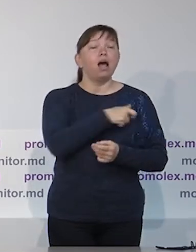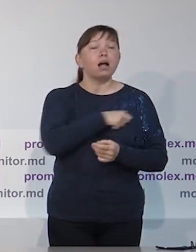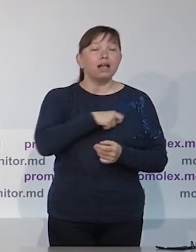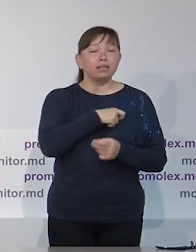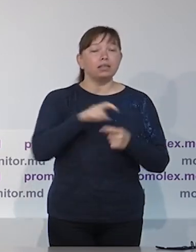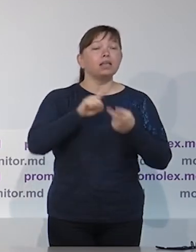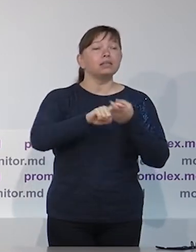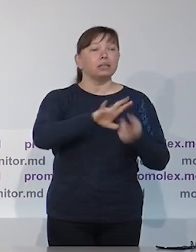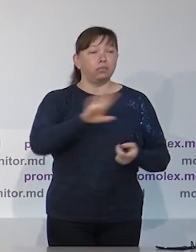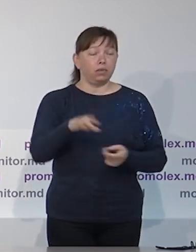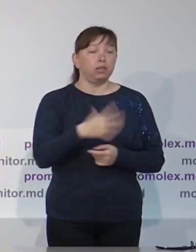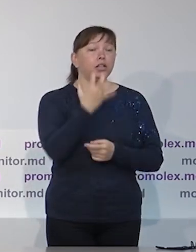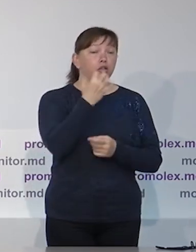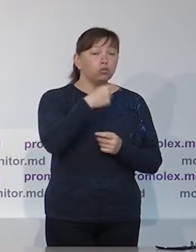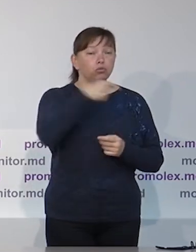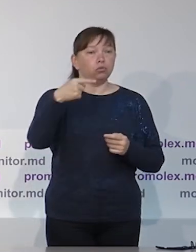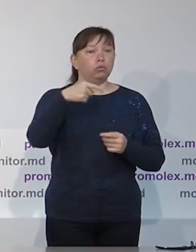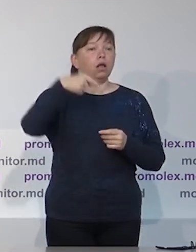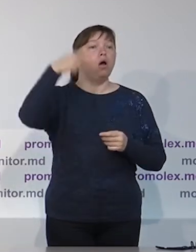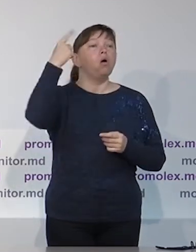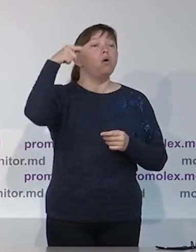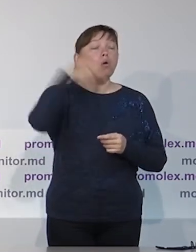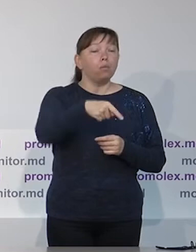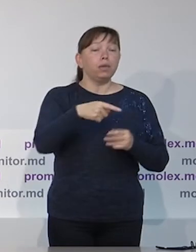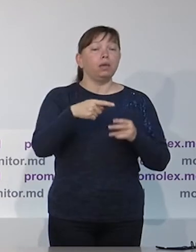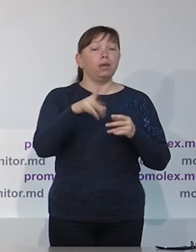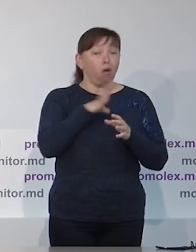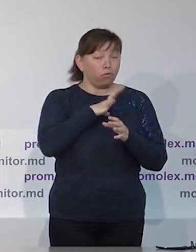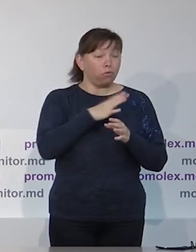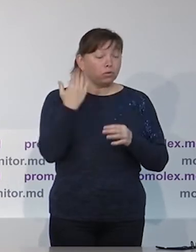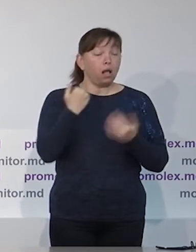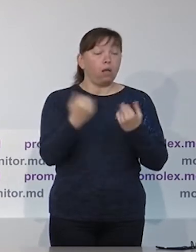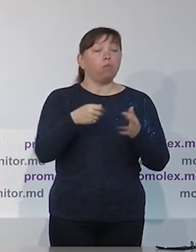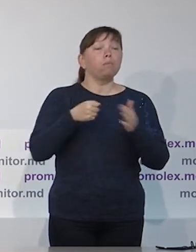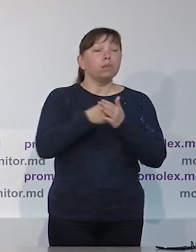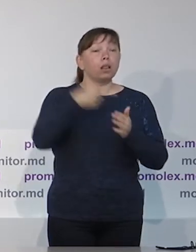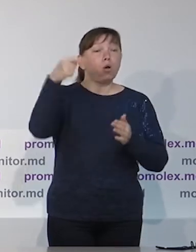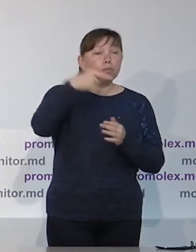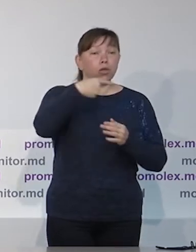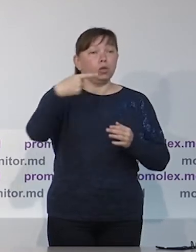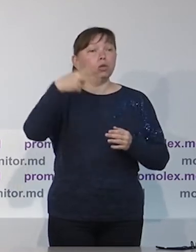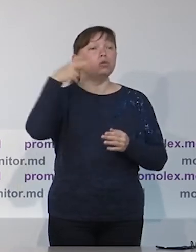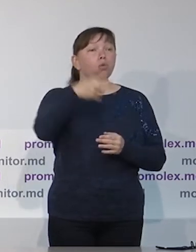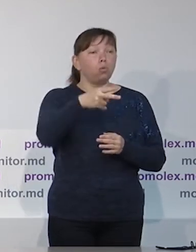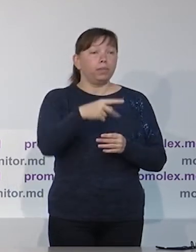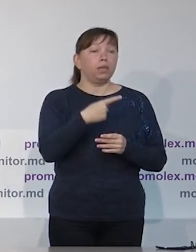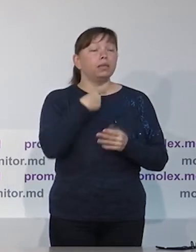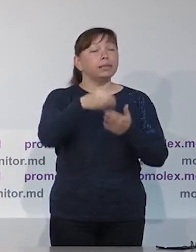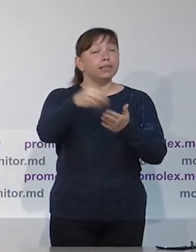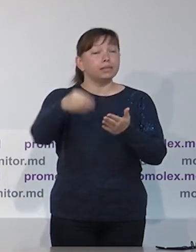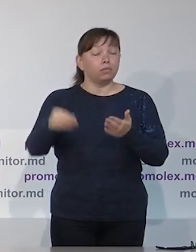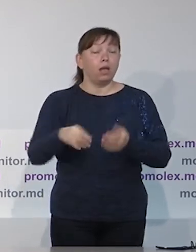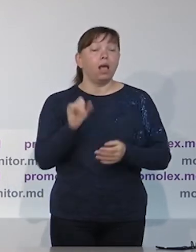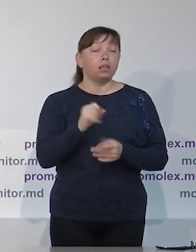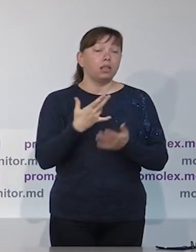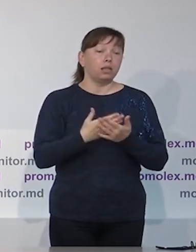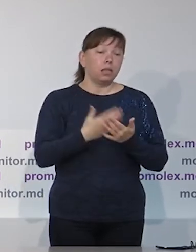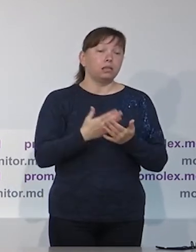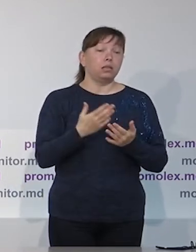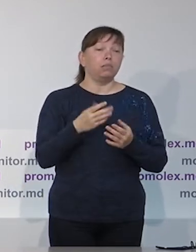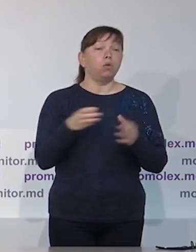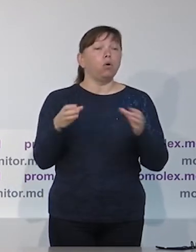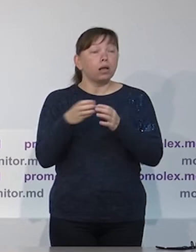необходимых подписей, которые должны собрать независимые кандидаты, то есть от 500 тысяч подписей до 2000